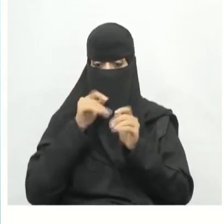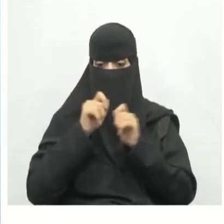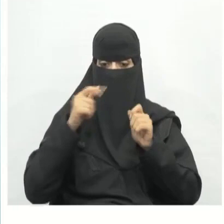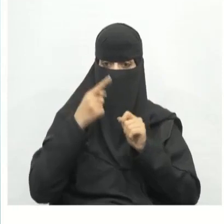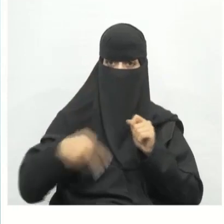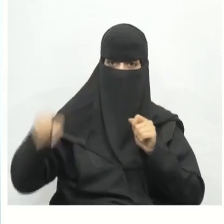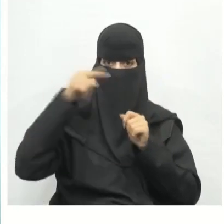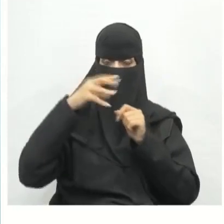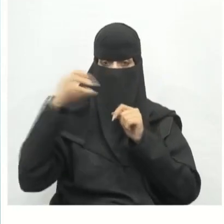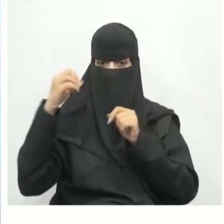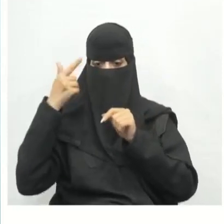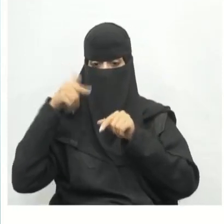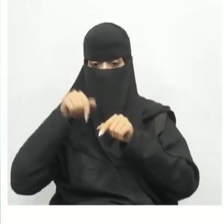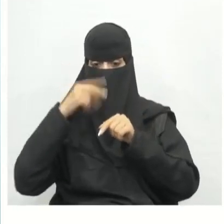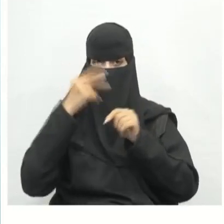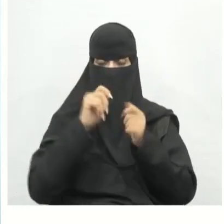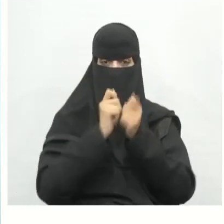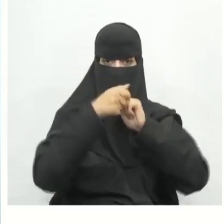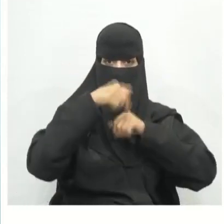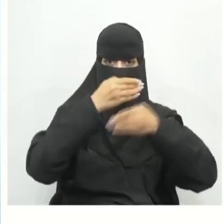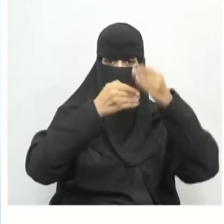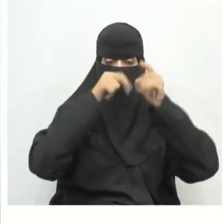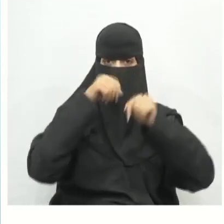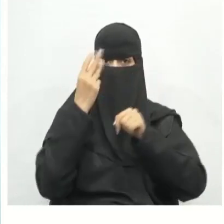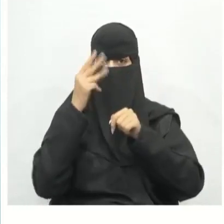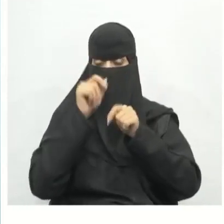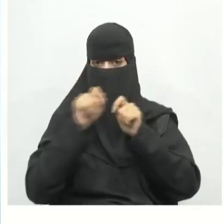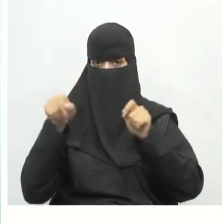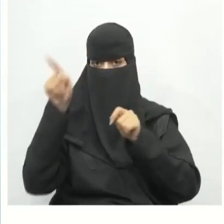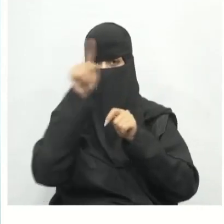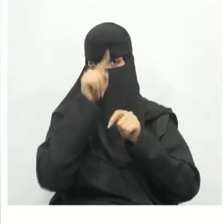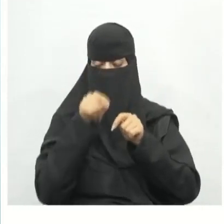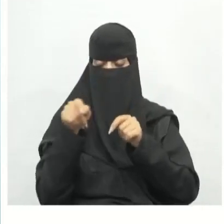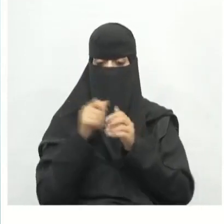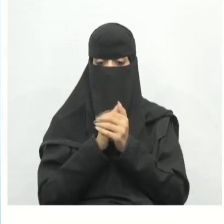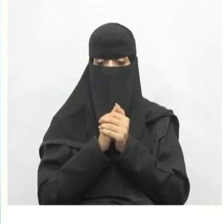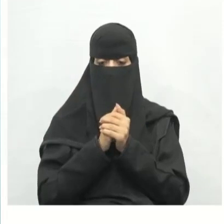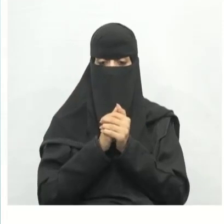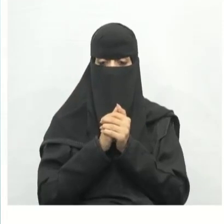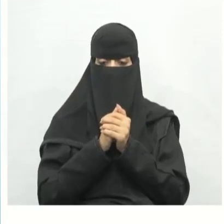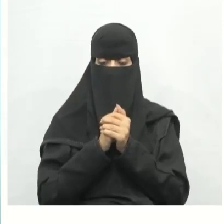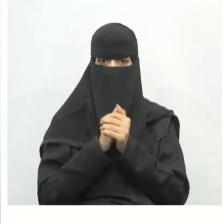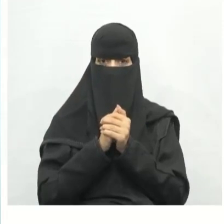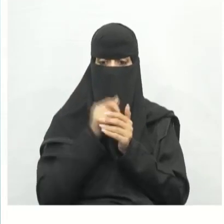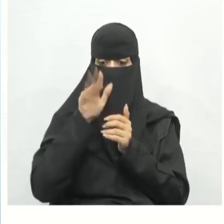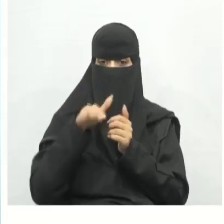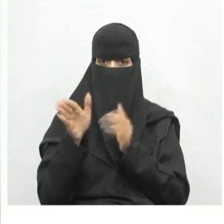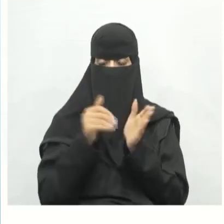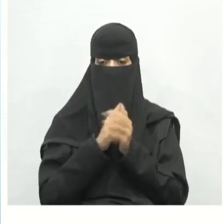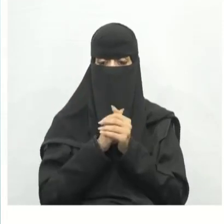وتدويرها وسحبها وتشكيلها لإنشاء أجزاء ثلاثية الأبعاد أيضا